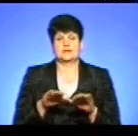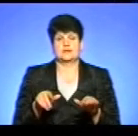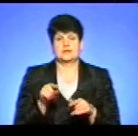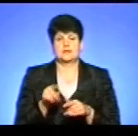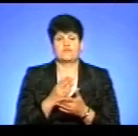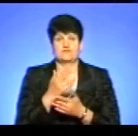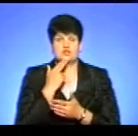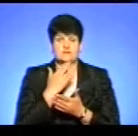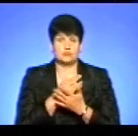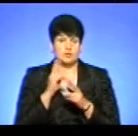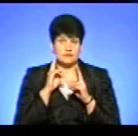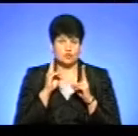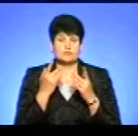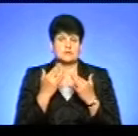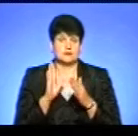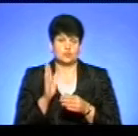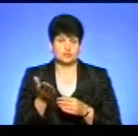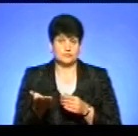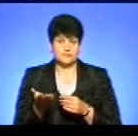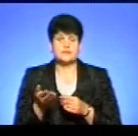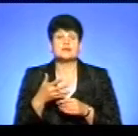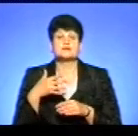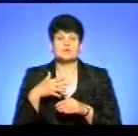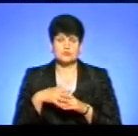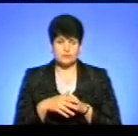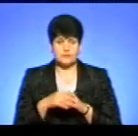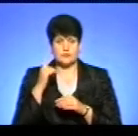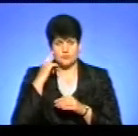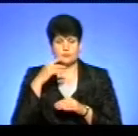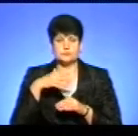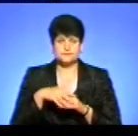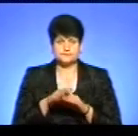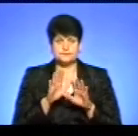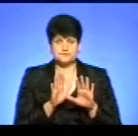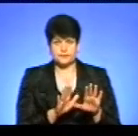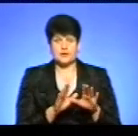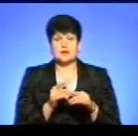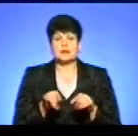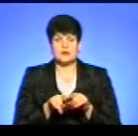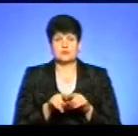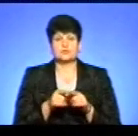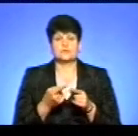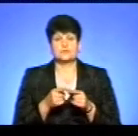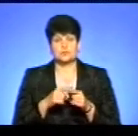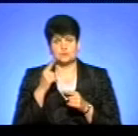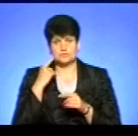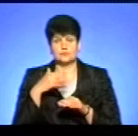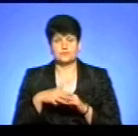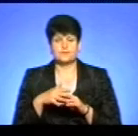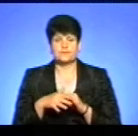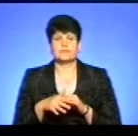червень. Даний, зрозуміло, це логічно, і ми також до цієї думки прийшли. І,